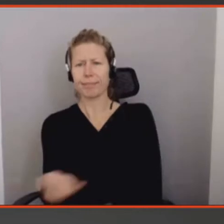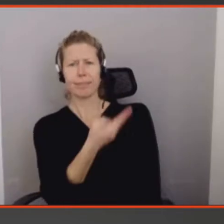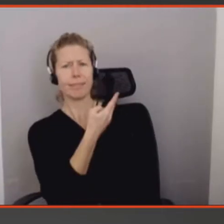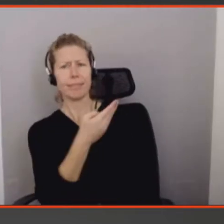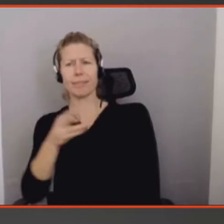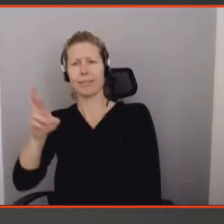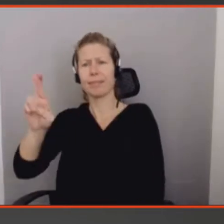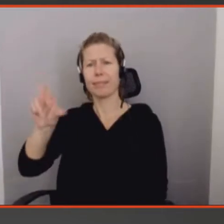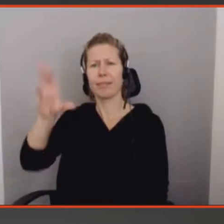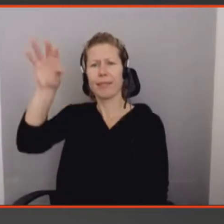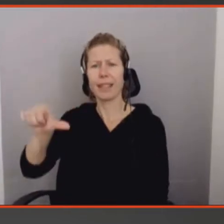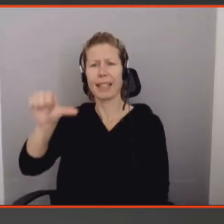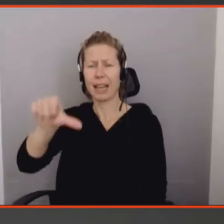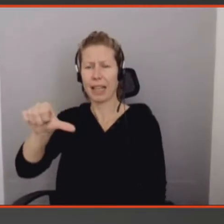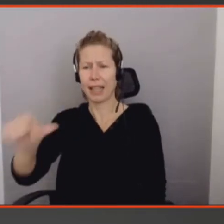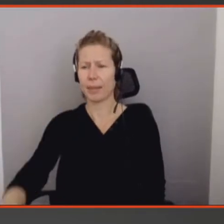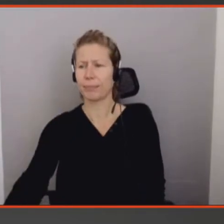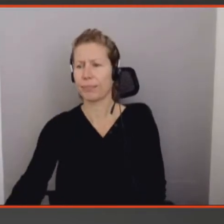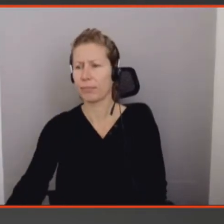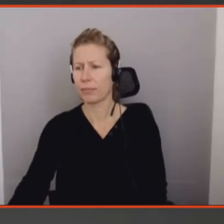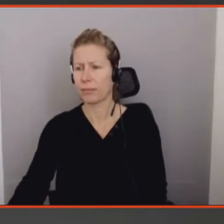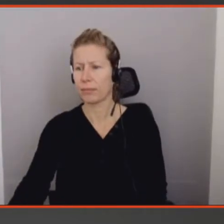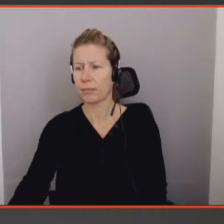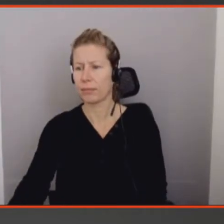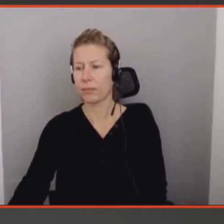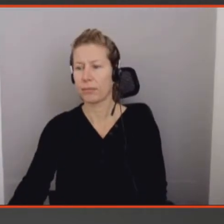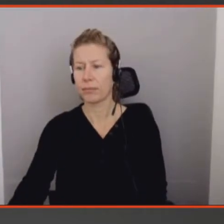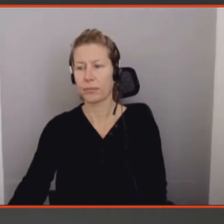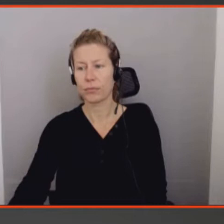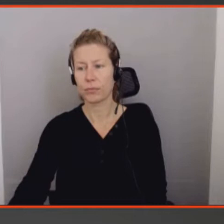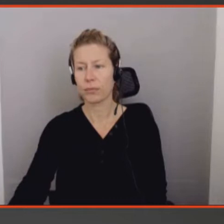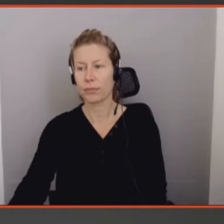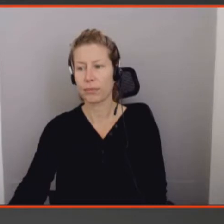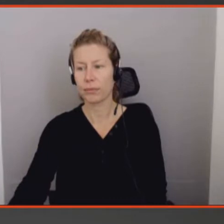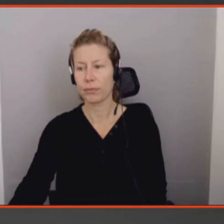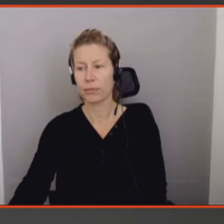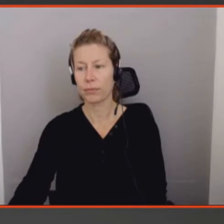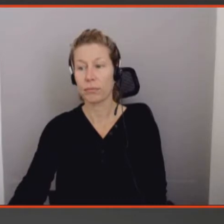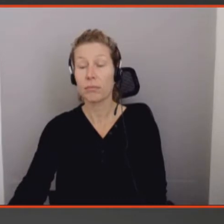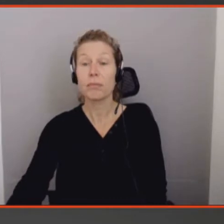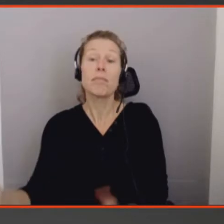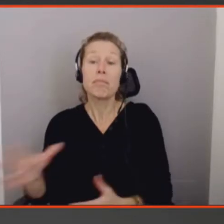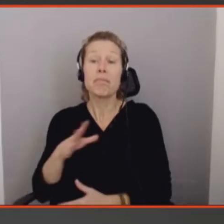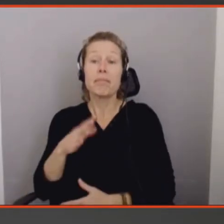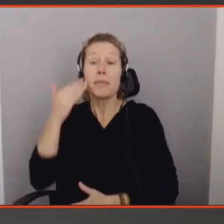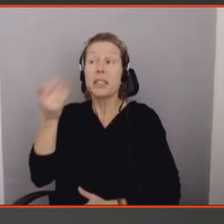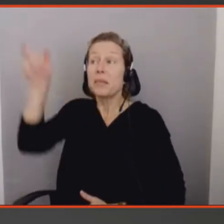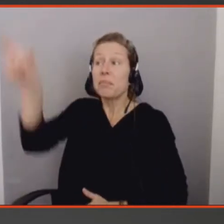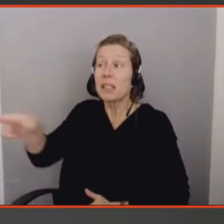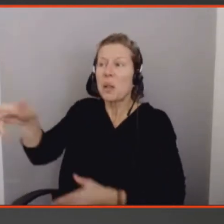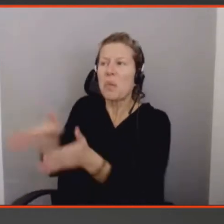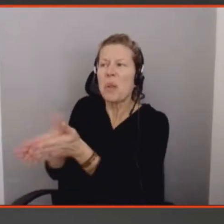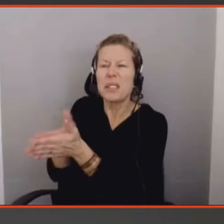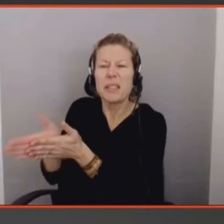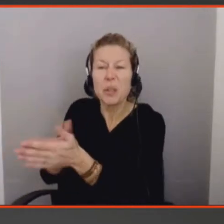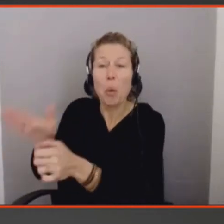petit compagnon, c'est un petit peu cute. C'est un petit compagnon qui accompagne les personnes en manque de motivation à faire de l'activité physique.